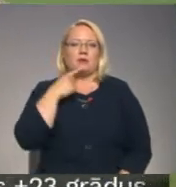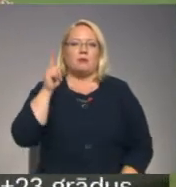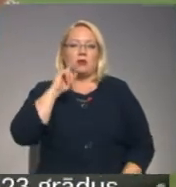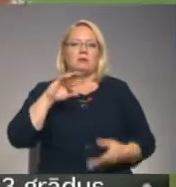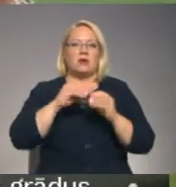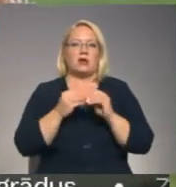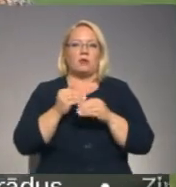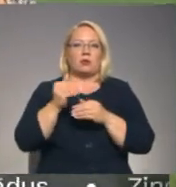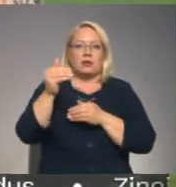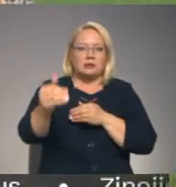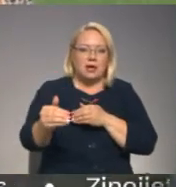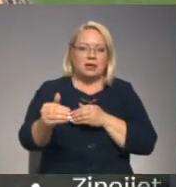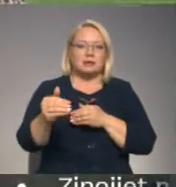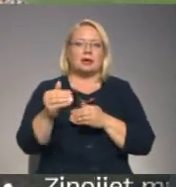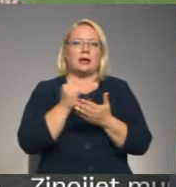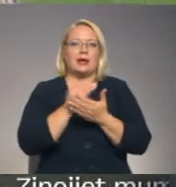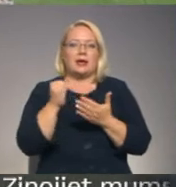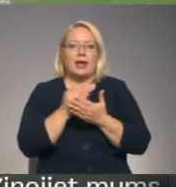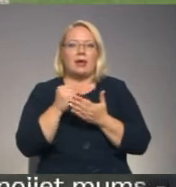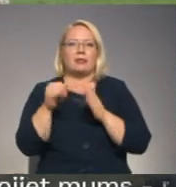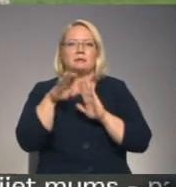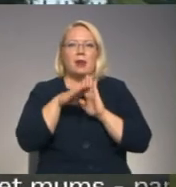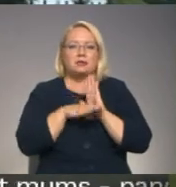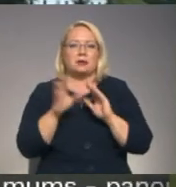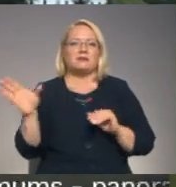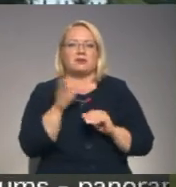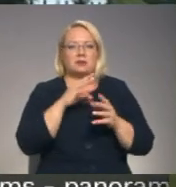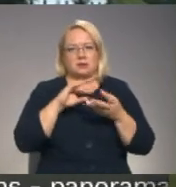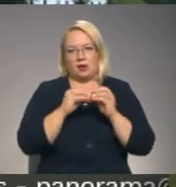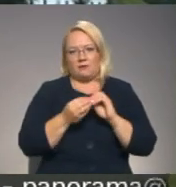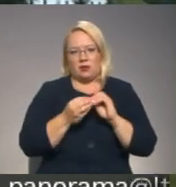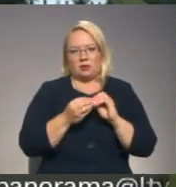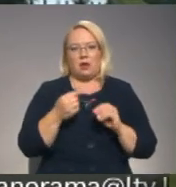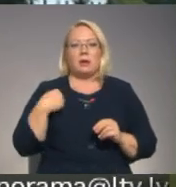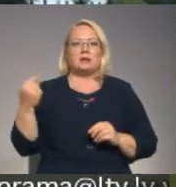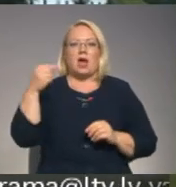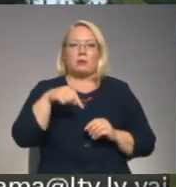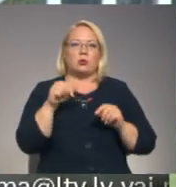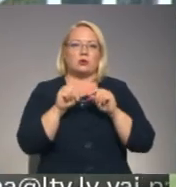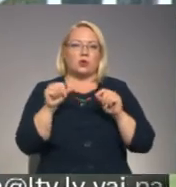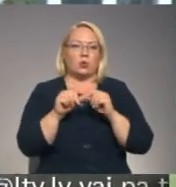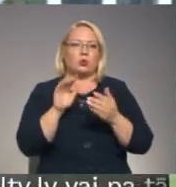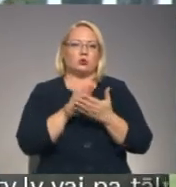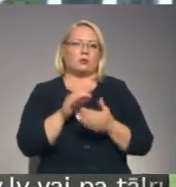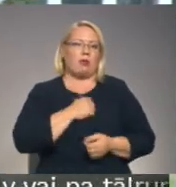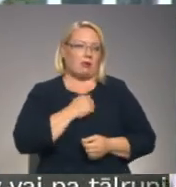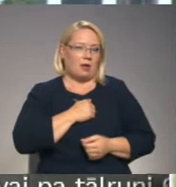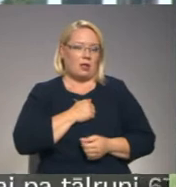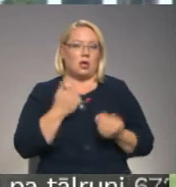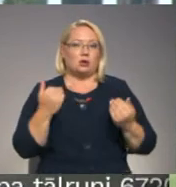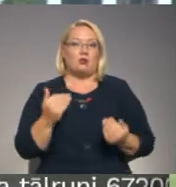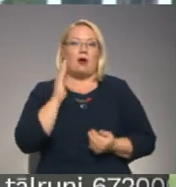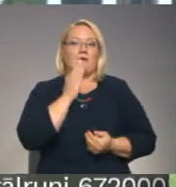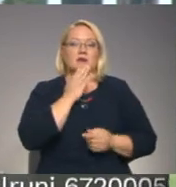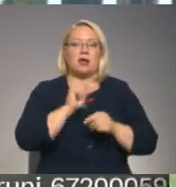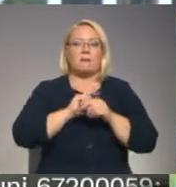Jā, higienas, prasības, visas jāievēro. No Siguldas atbraucam uz Latgali. Šovasar pieaugot